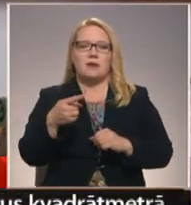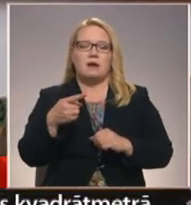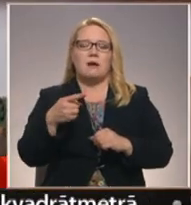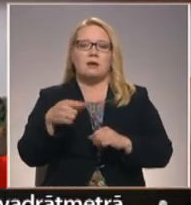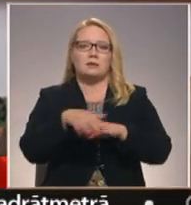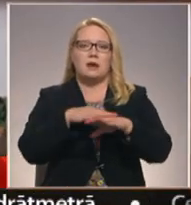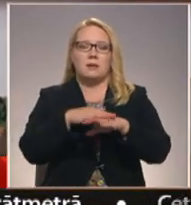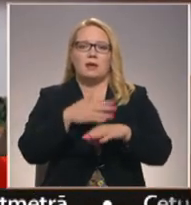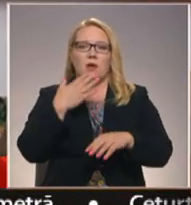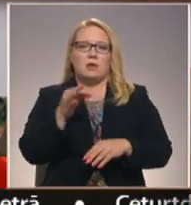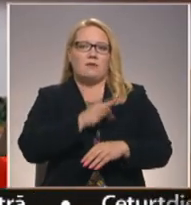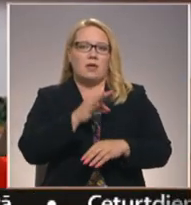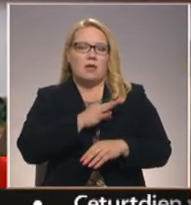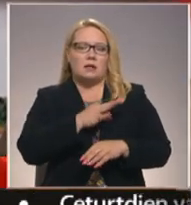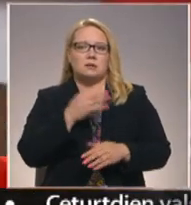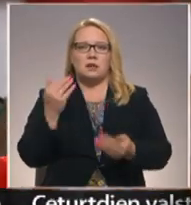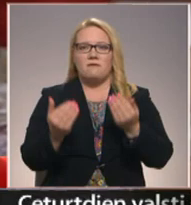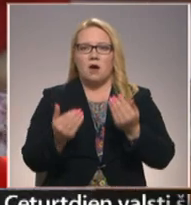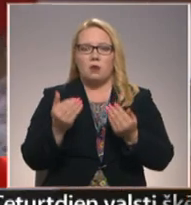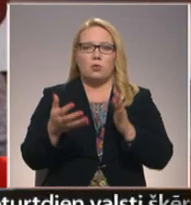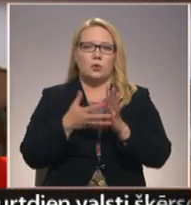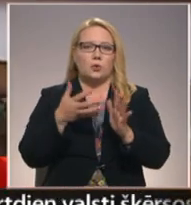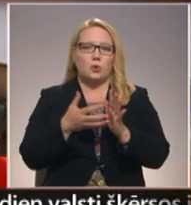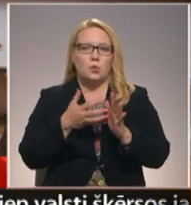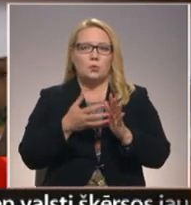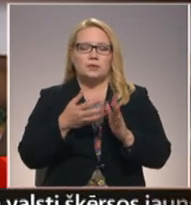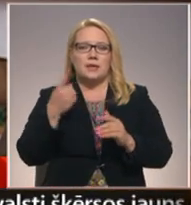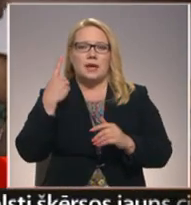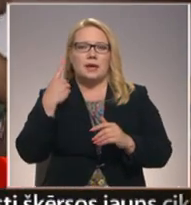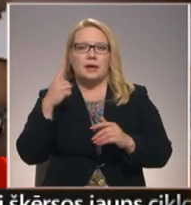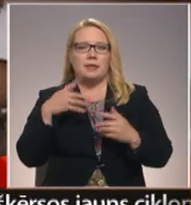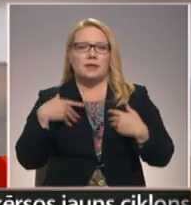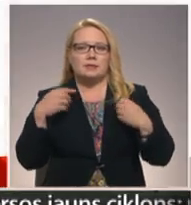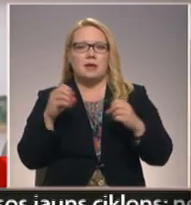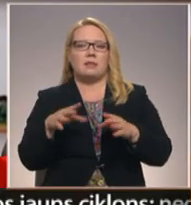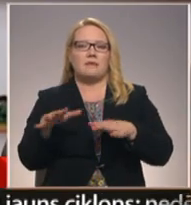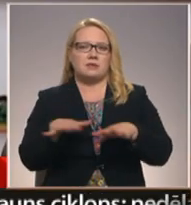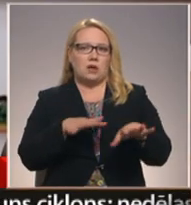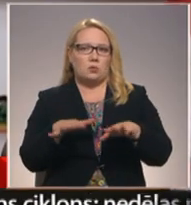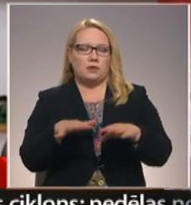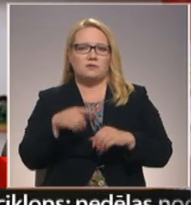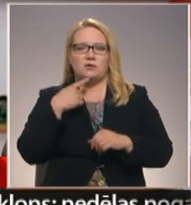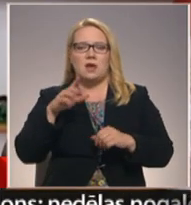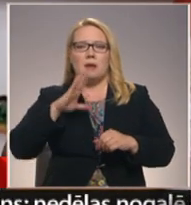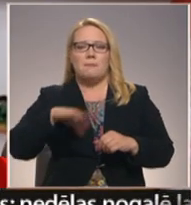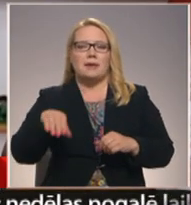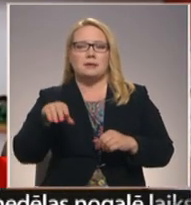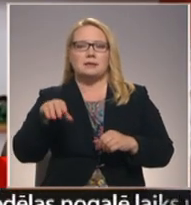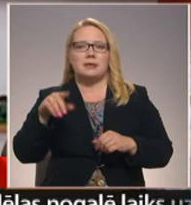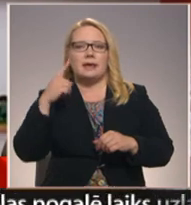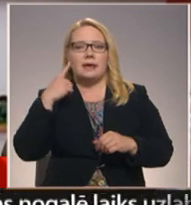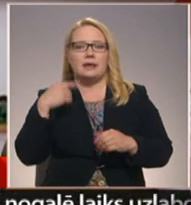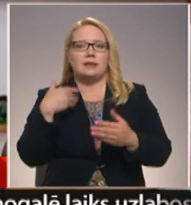vienaldzīga, cik varbūt trūkst iniciatīvas rīkoties. Bez iniciatīvas vēl tas ir